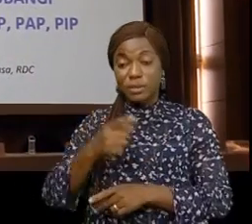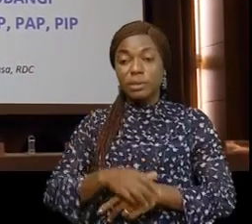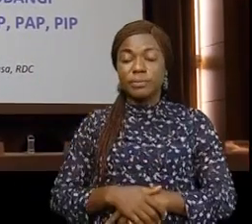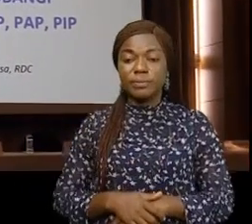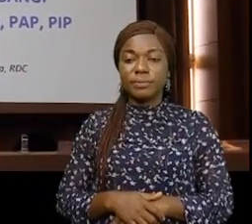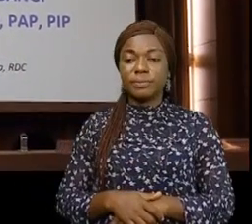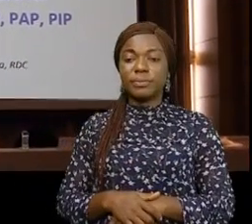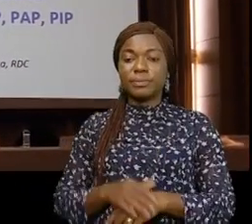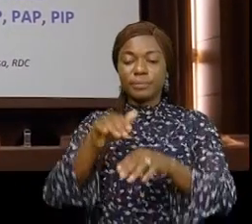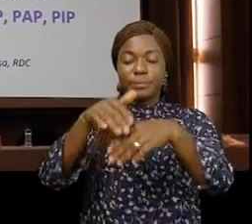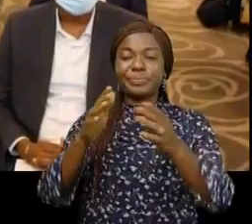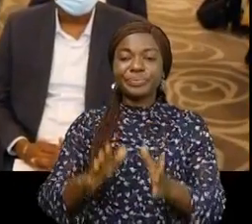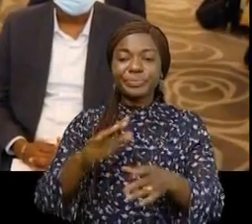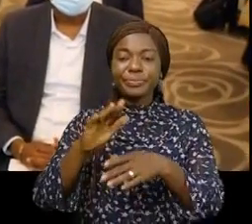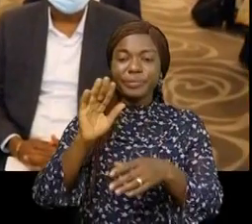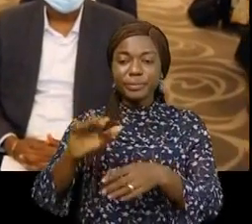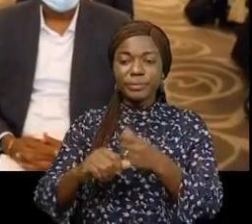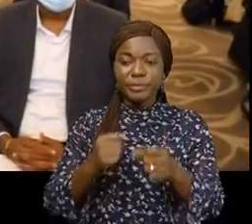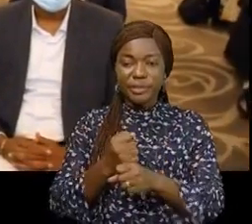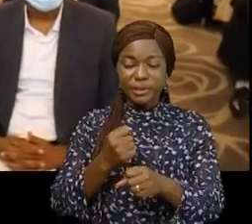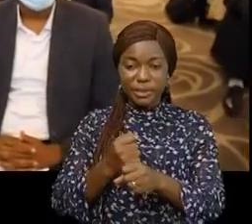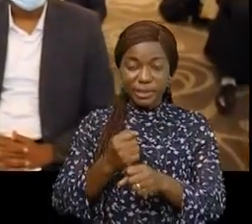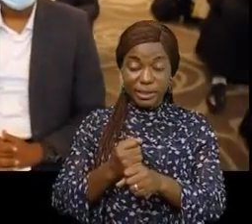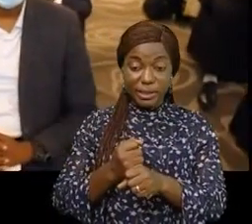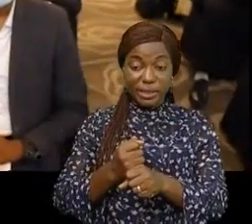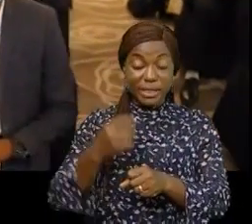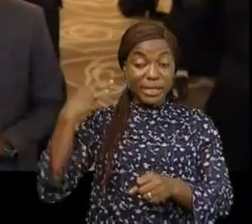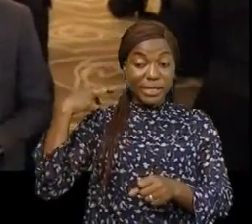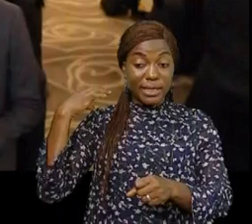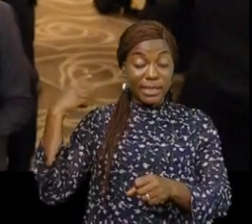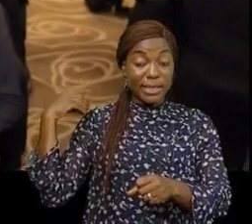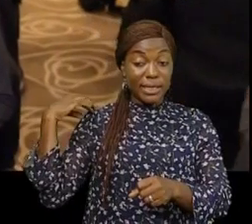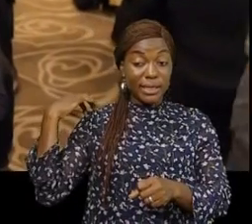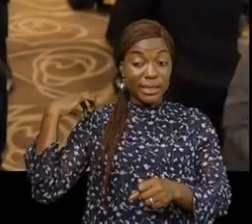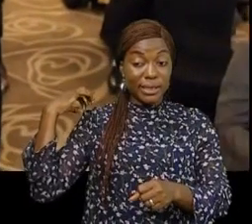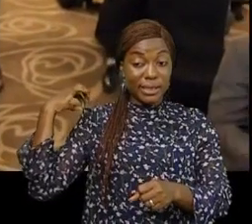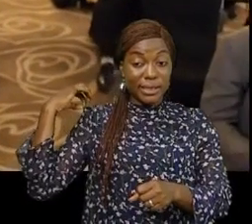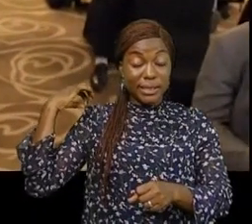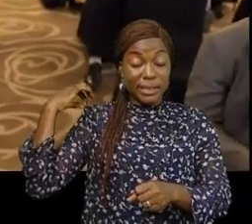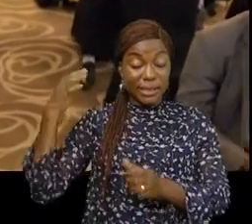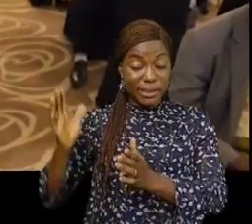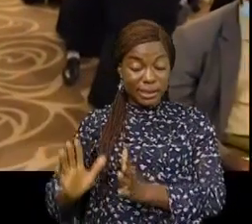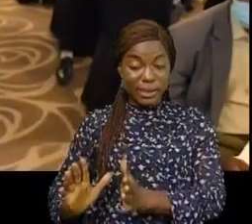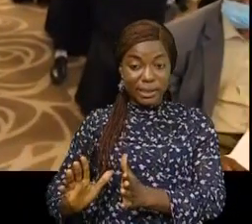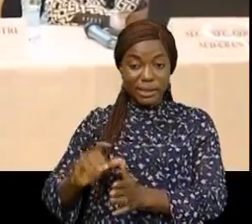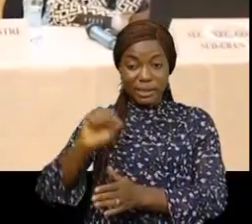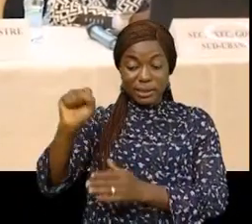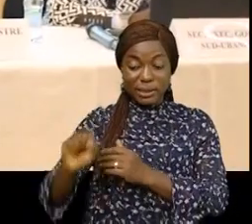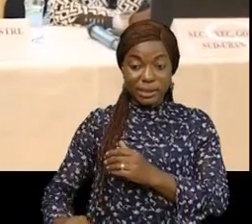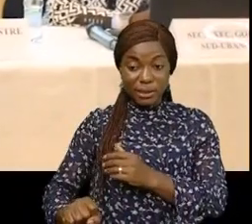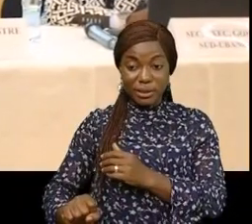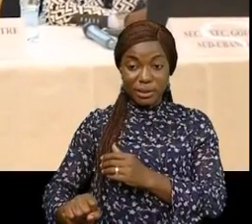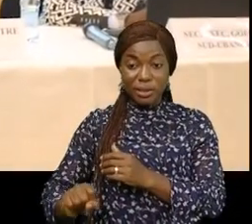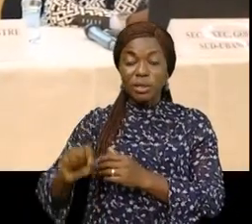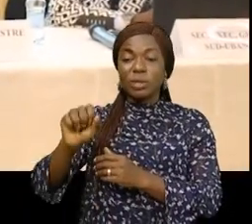Les participants à ces travaux, à savoir les délégués provinciaux du Sud-Oubangui, les représentants des structures du ministère du plan et du